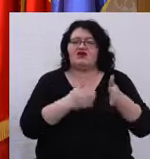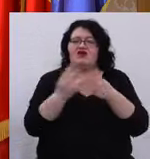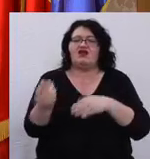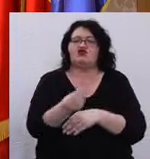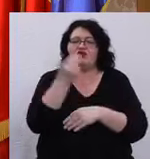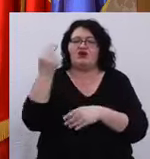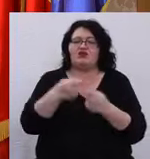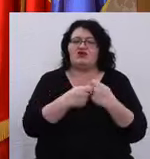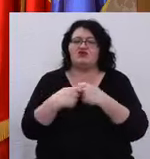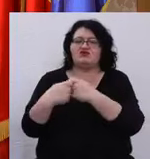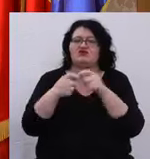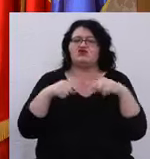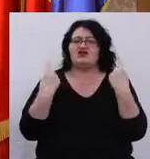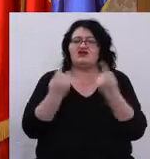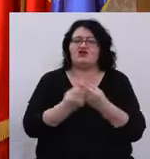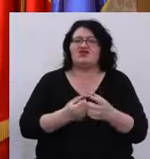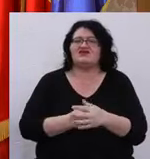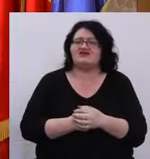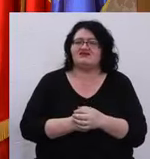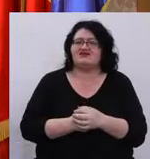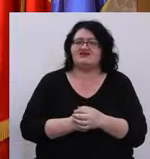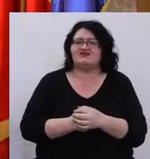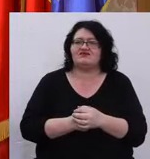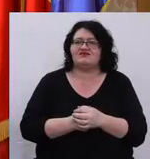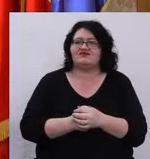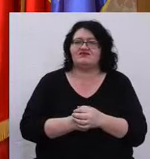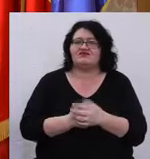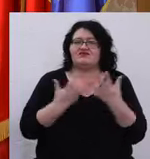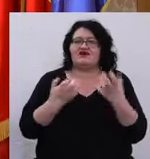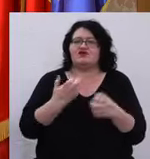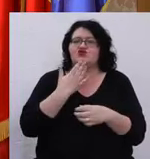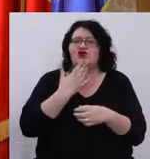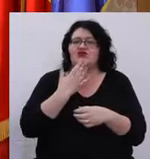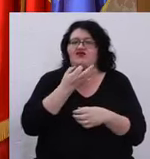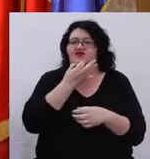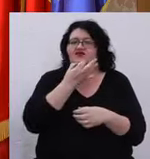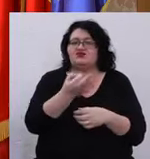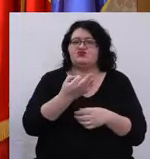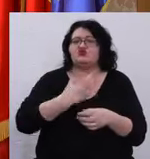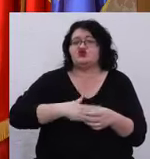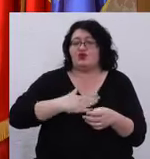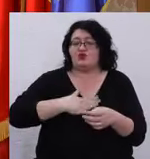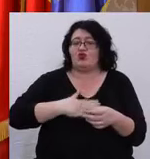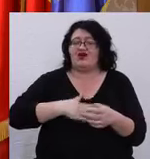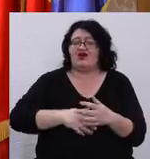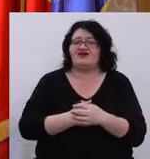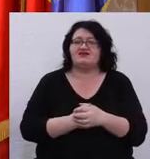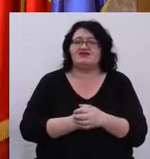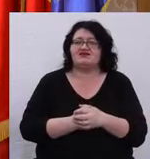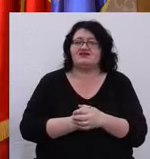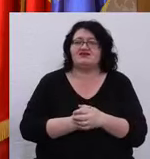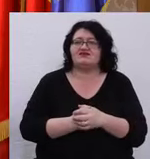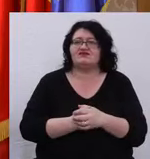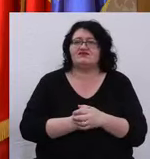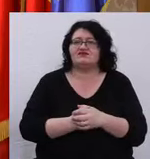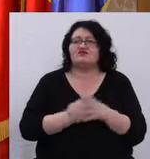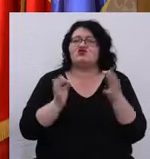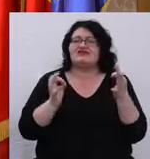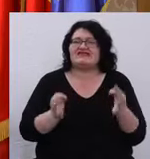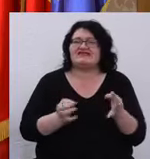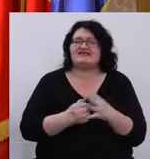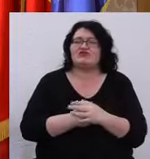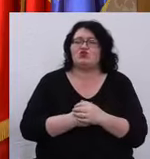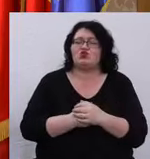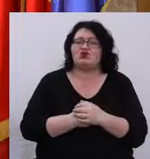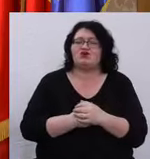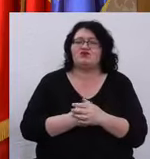mai bună pentru societatea noastră. Asta este ce-mi doresc și sunt convins